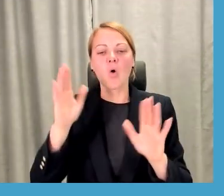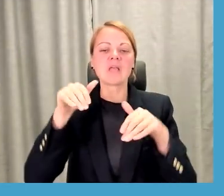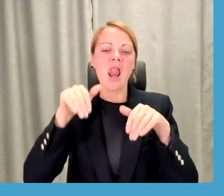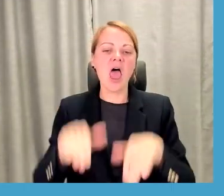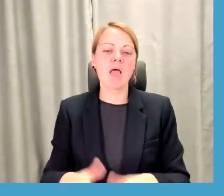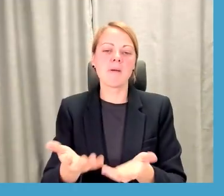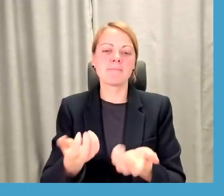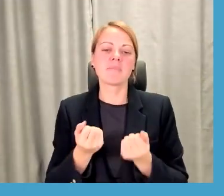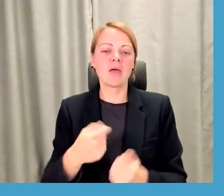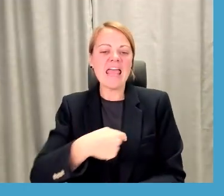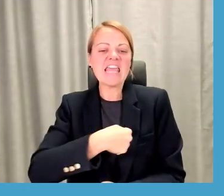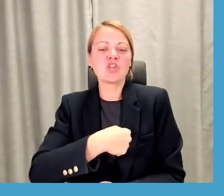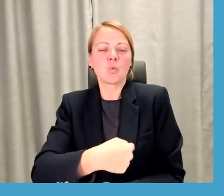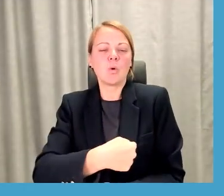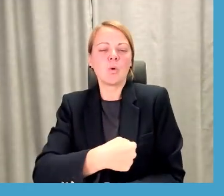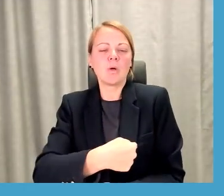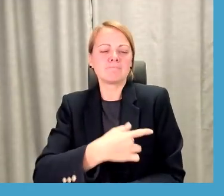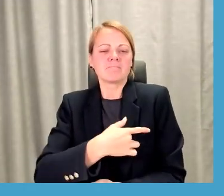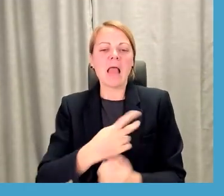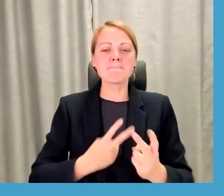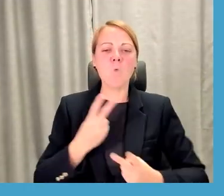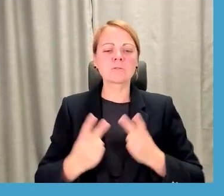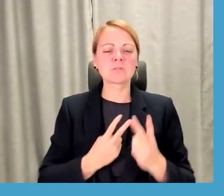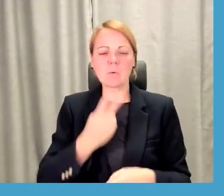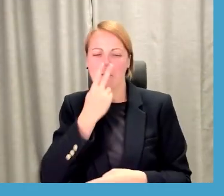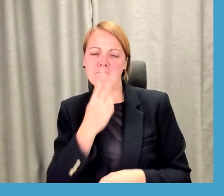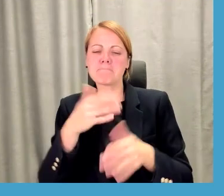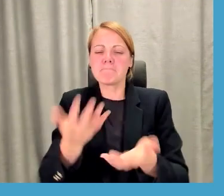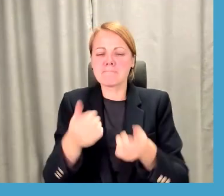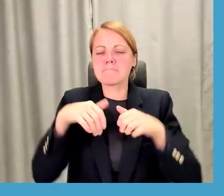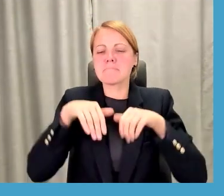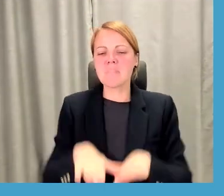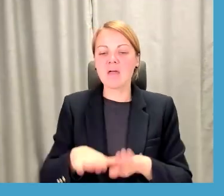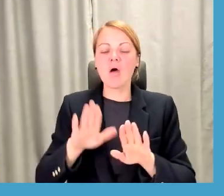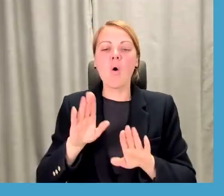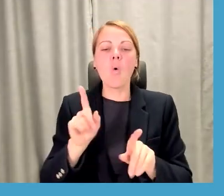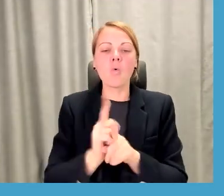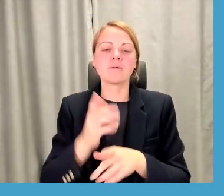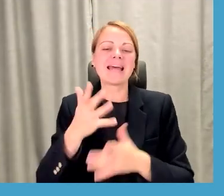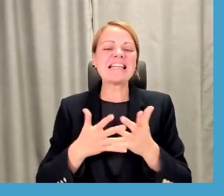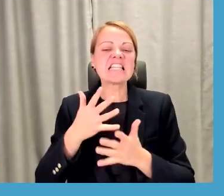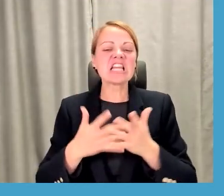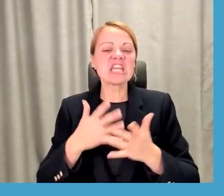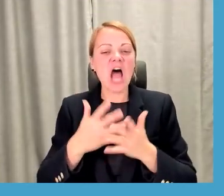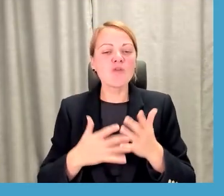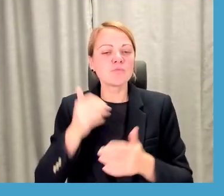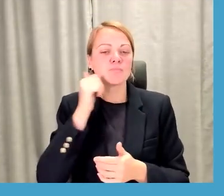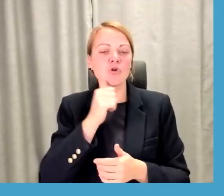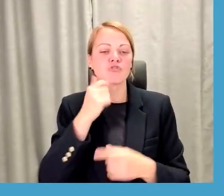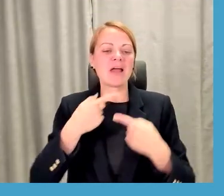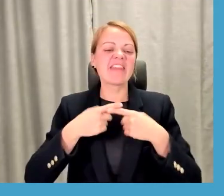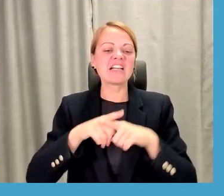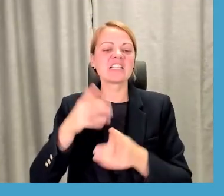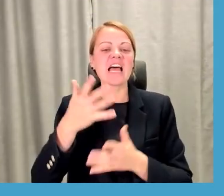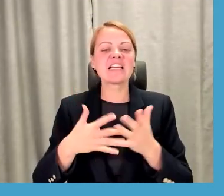intuitīvi un emocionāli, un, turplāt, ieži vien risinājuma, vai tehniskā